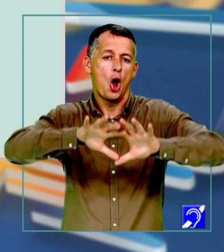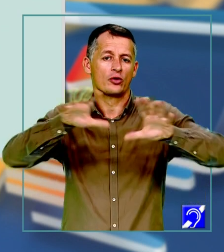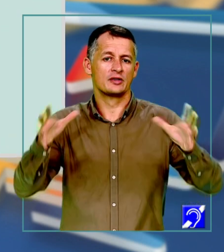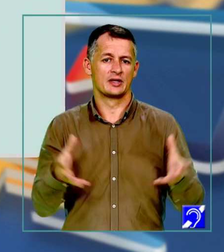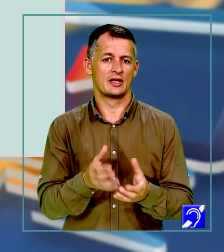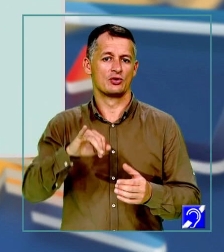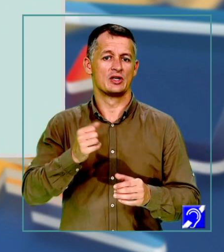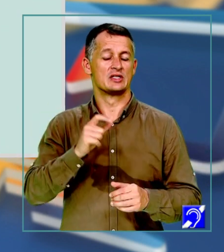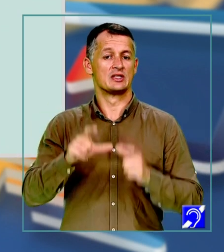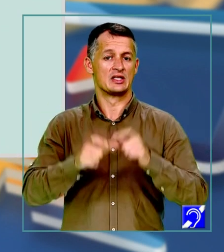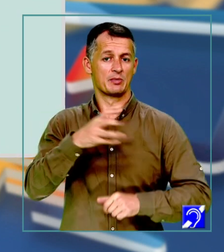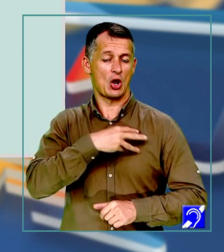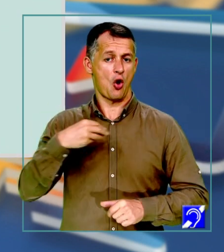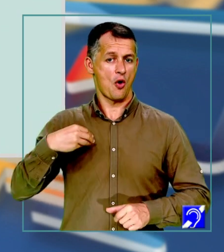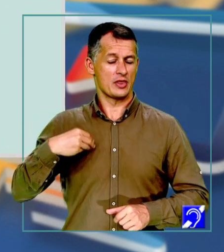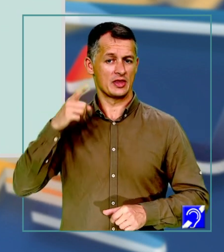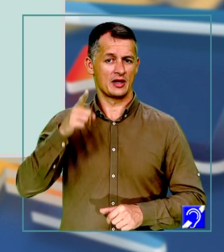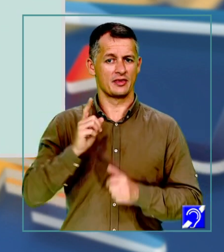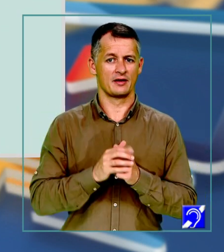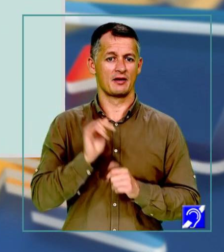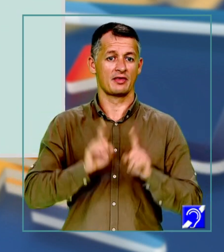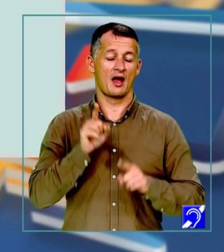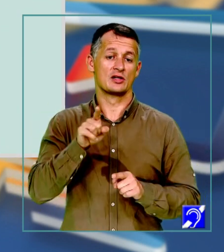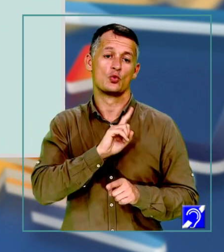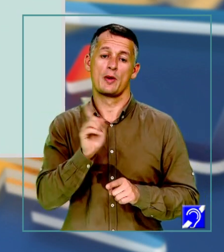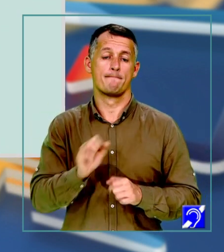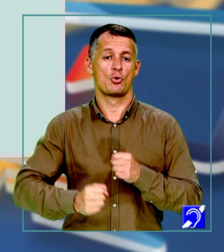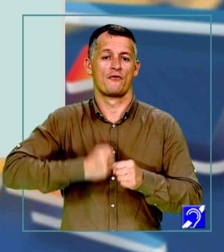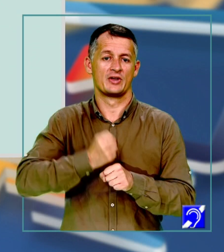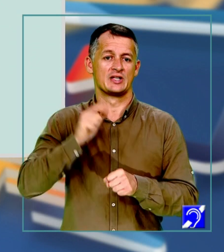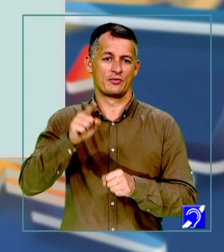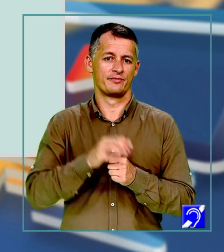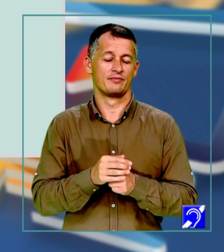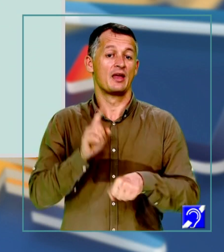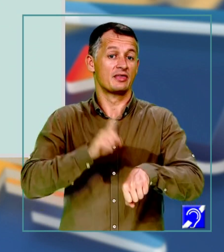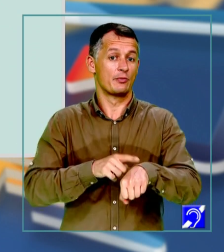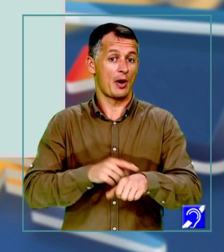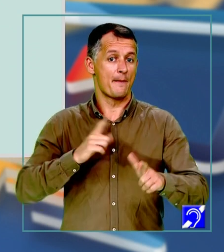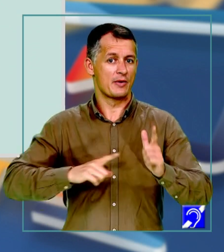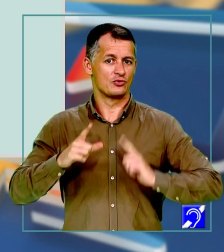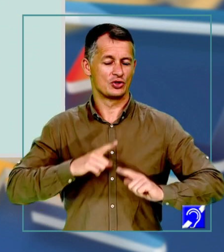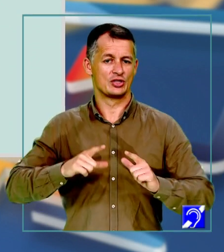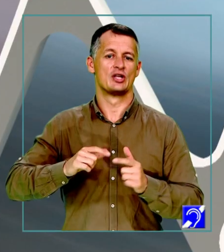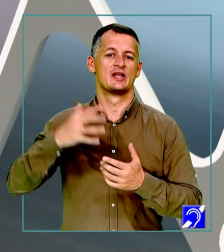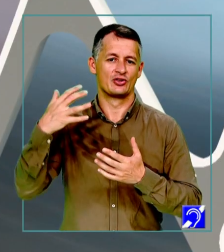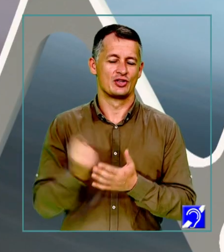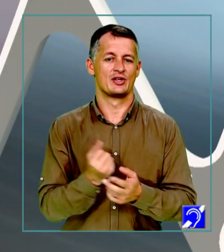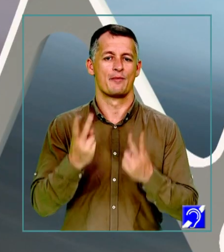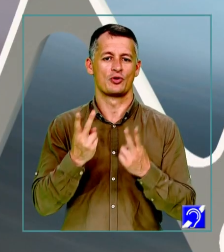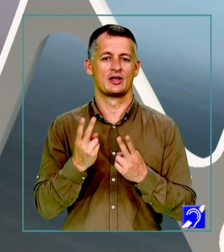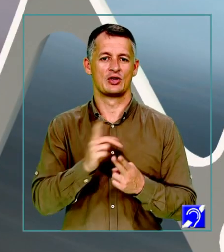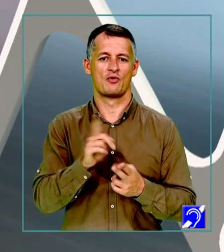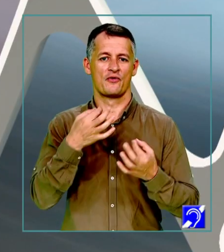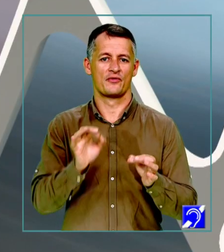chiar dacă acestea nu țin de profesia aleasă. Este vremea ca pasiunile să-și recâștige importanța, astfel încât să nu mai fie